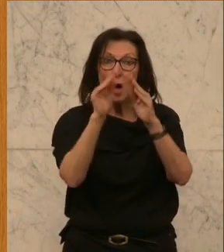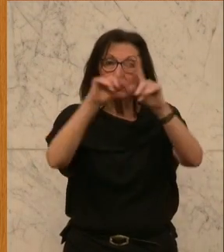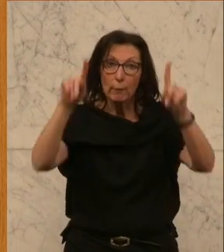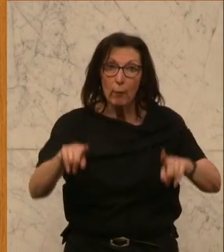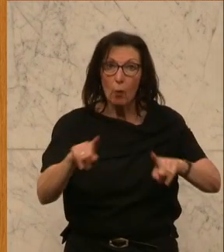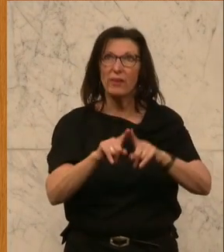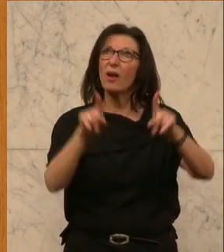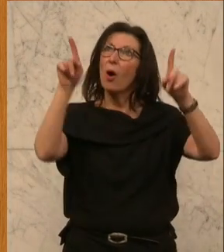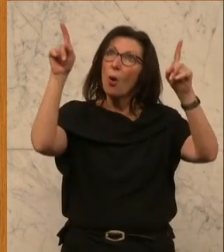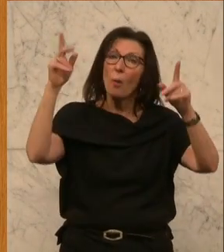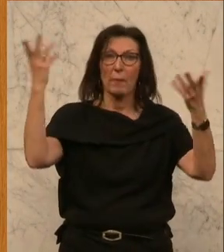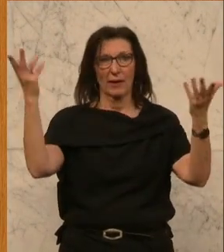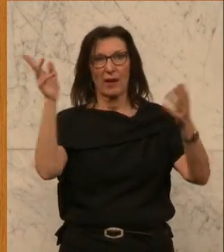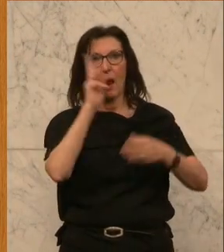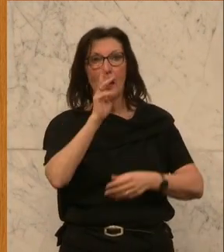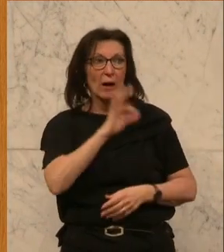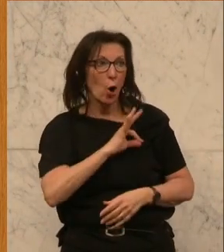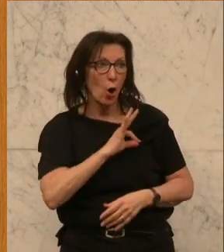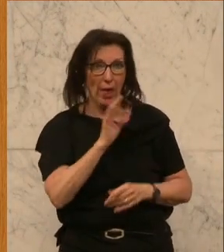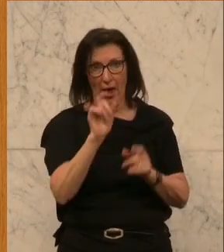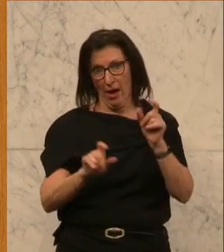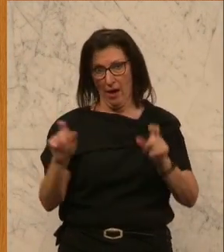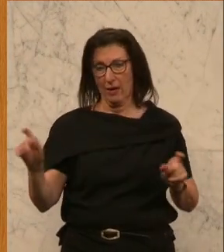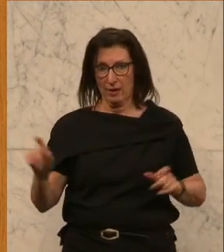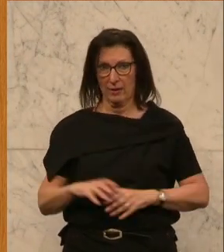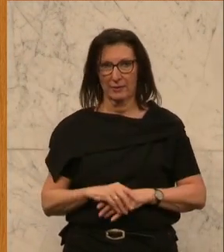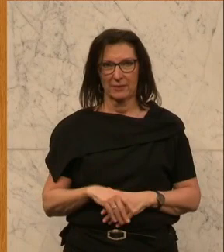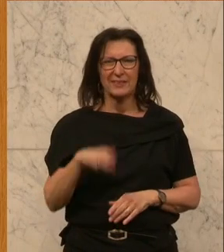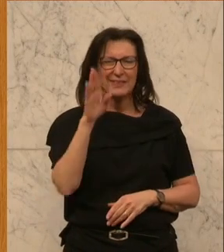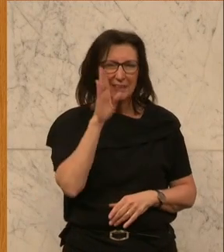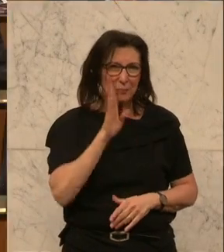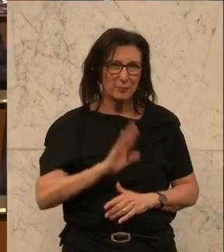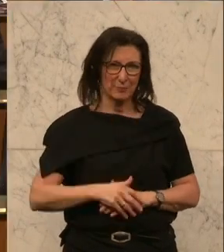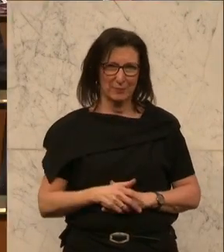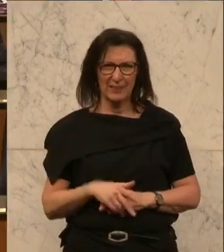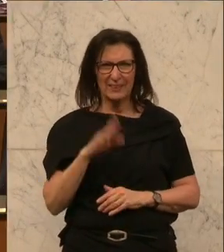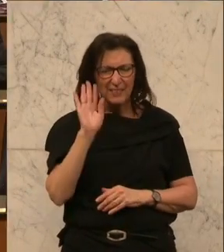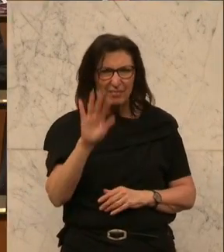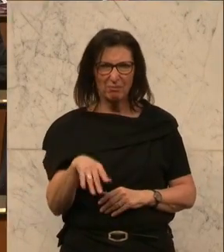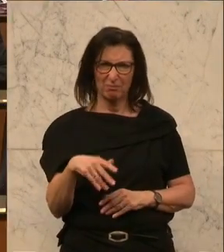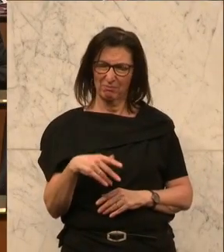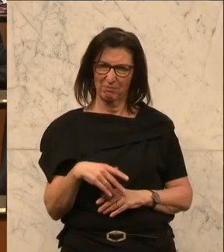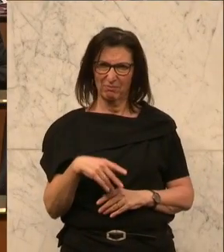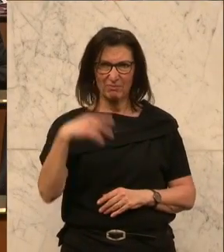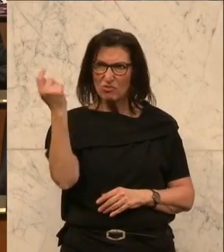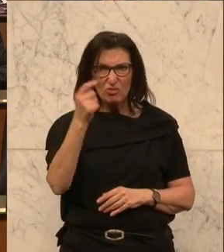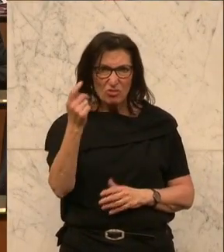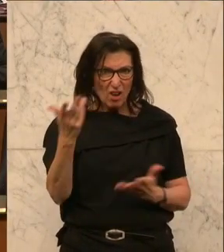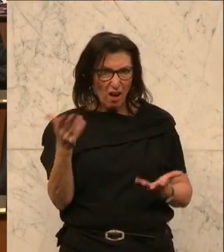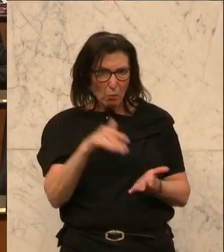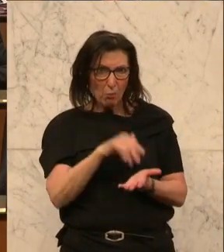auf der Galerie, aber auch liebe Kolleginnen und Kollegen, sparen Sie sich die Strafe und helfen Sie somit, die